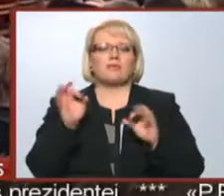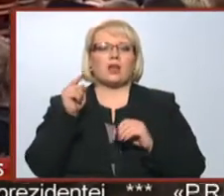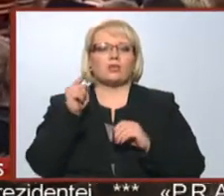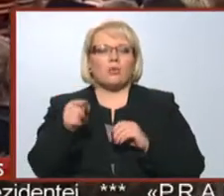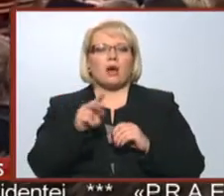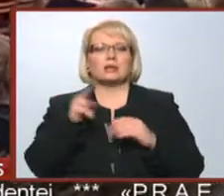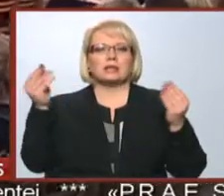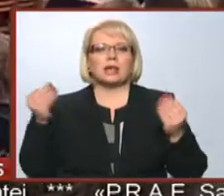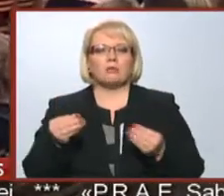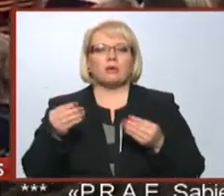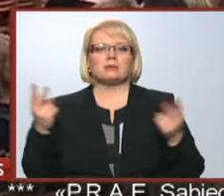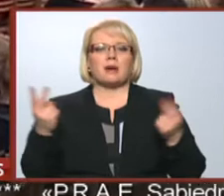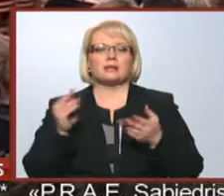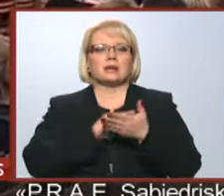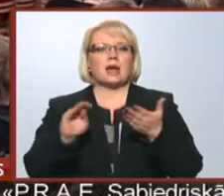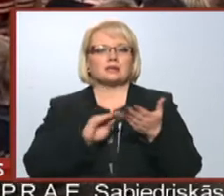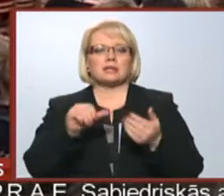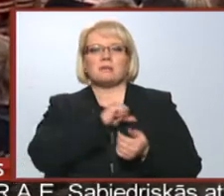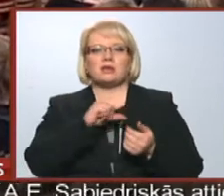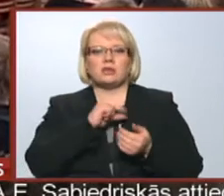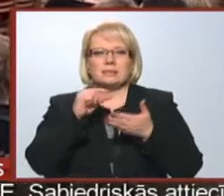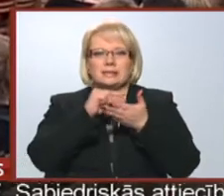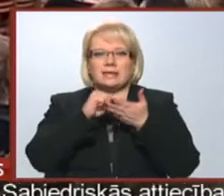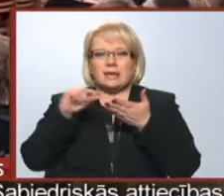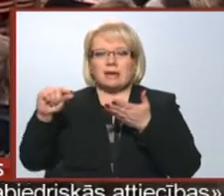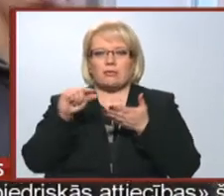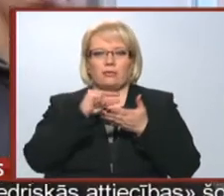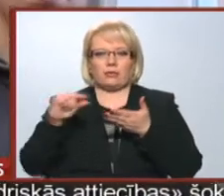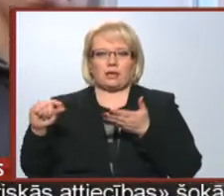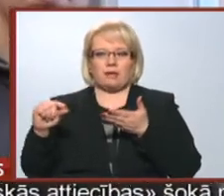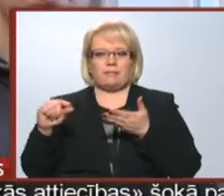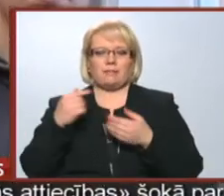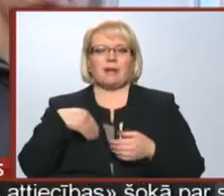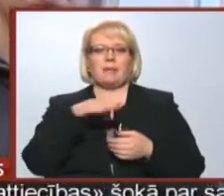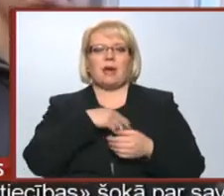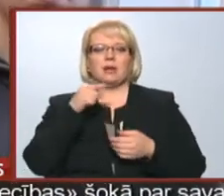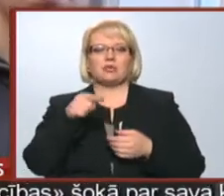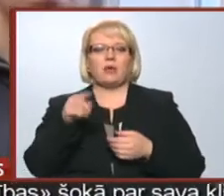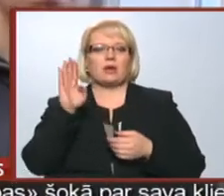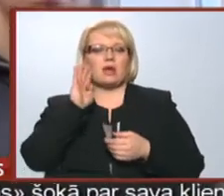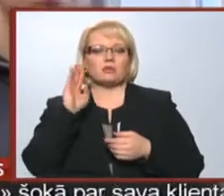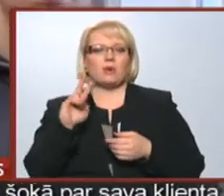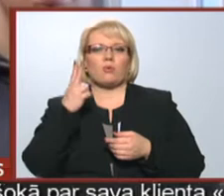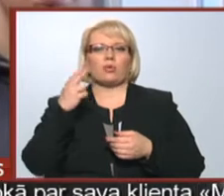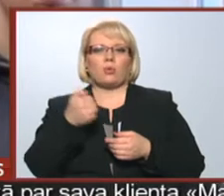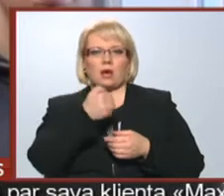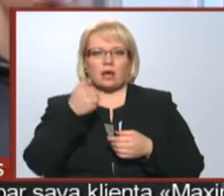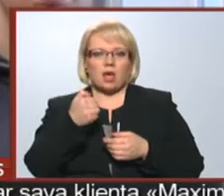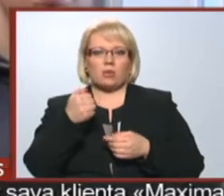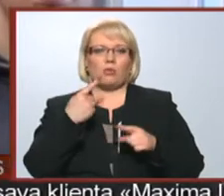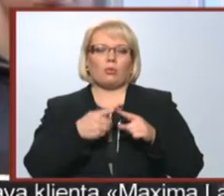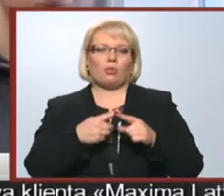līgumos parasti rakstīts pašiem mazākajiem burtiņiem. Mēs to principā klausījāmies jau otro gadu.